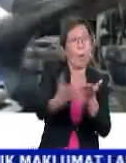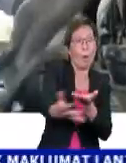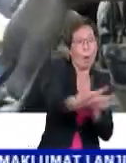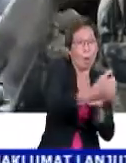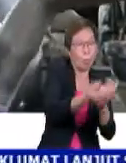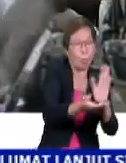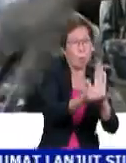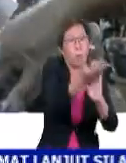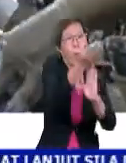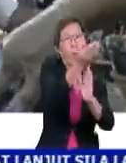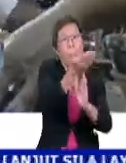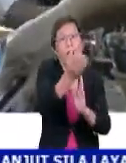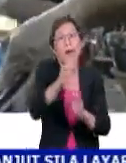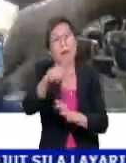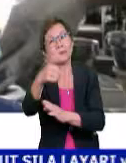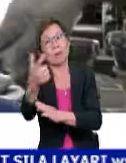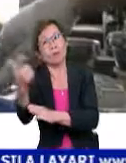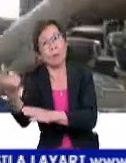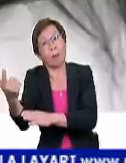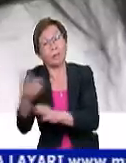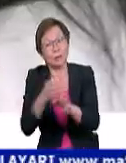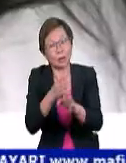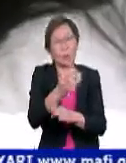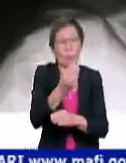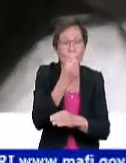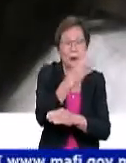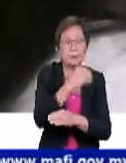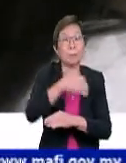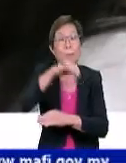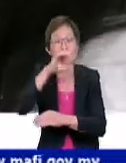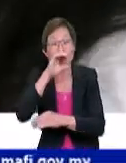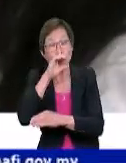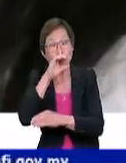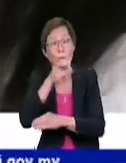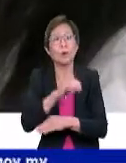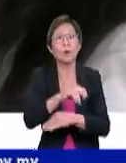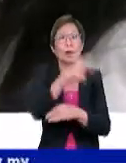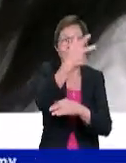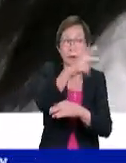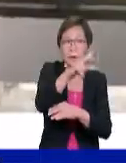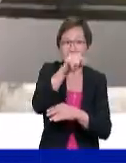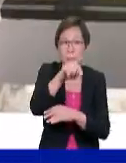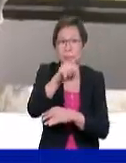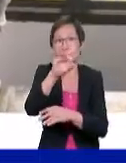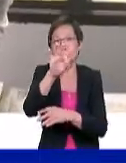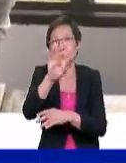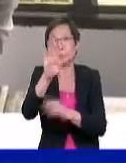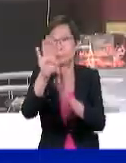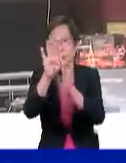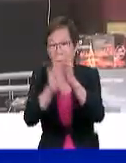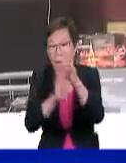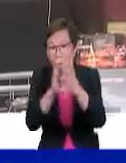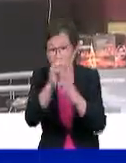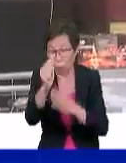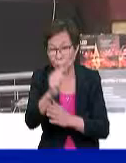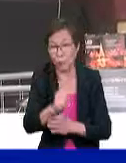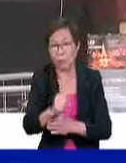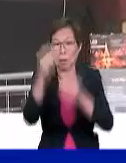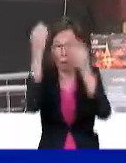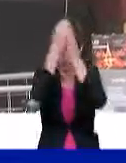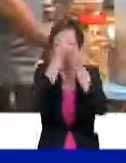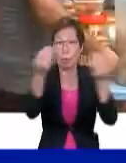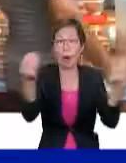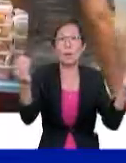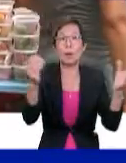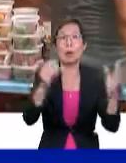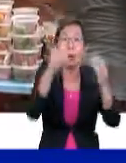turut dicatat subsektor lain termasuk makanan dan minuman sebanyak RM13.9 bilion, maklumat dan